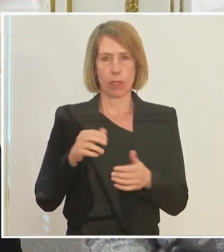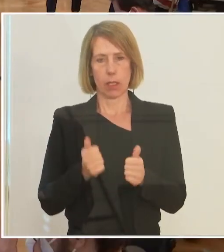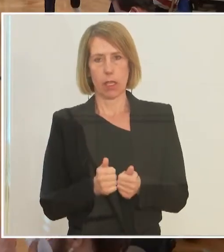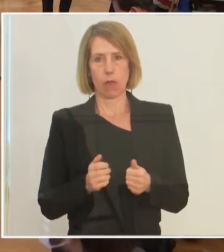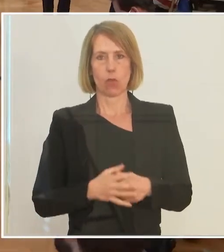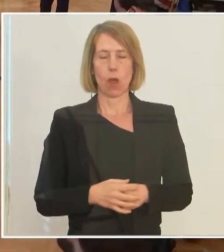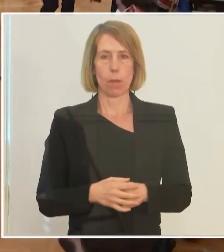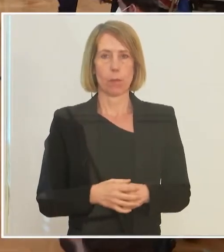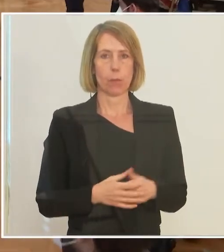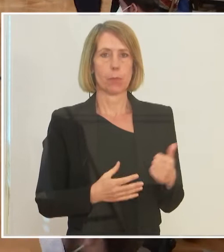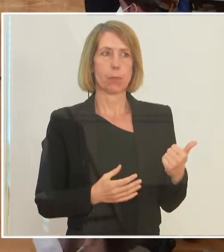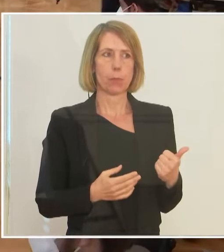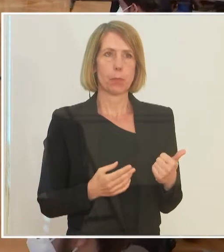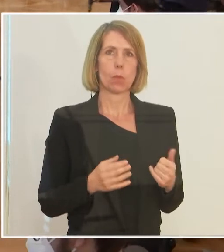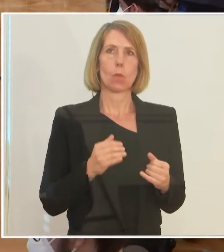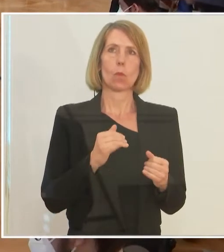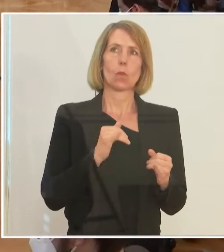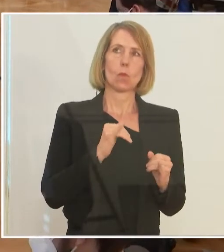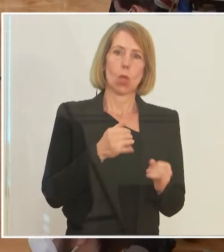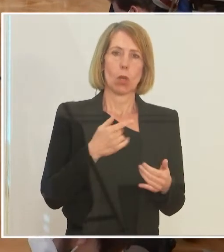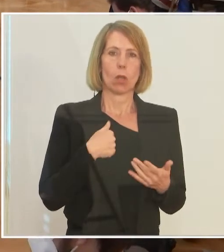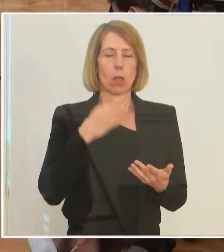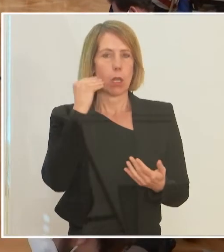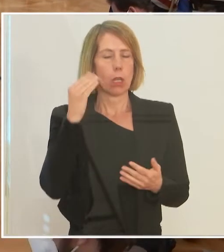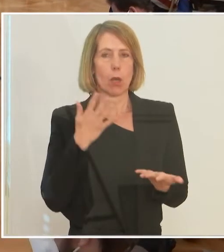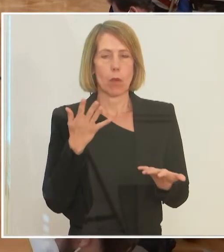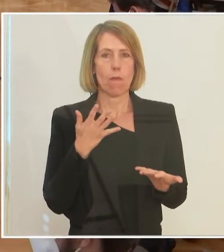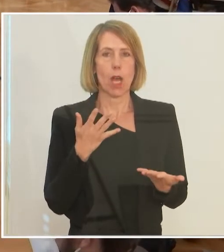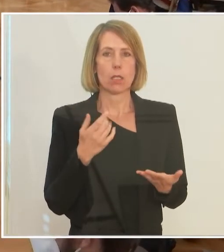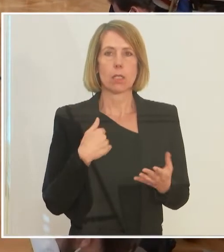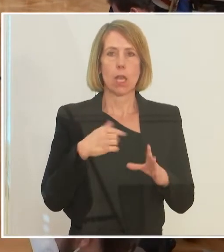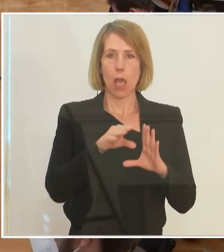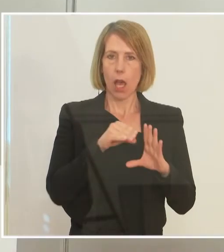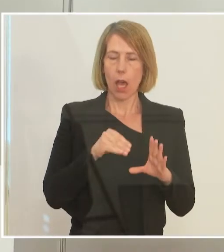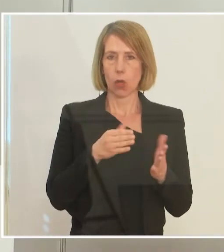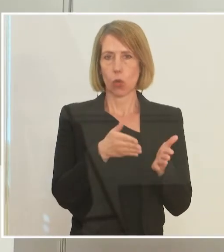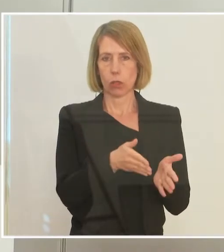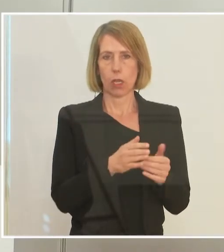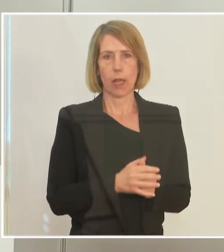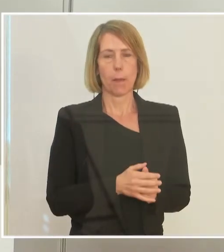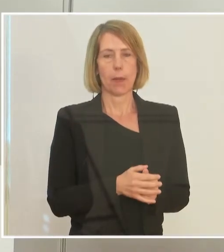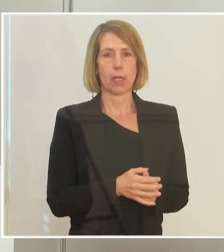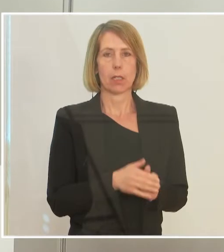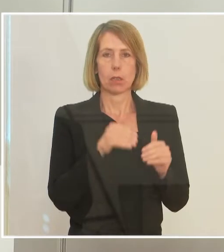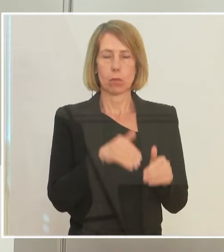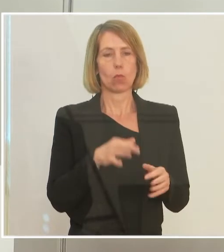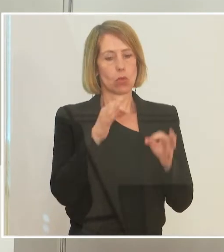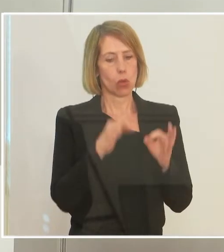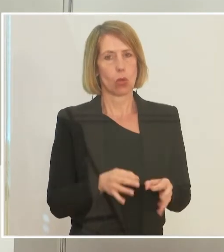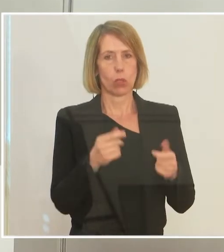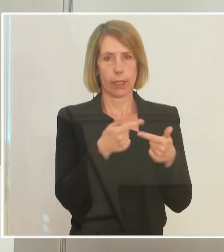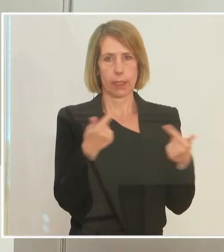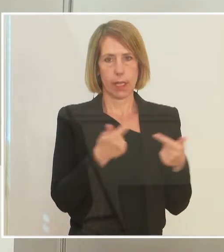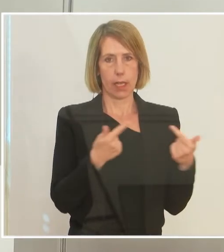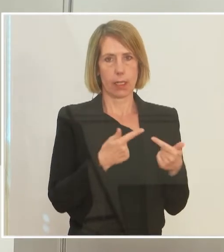Naja, ich denke mir, es muss wohl ein Unternehmen konkret darlegen, wie